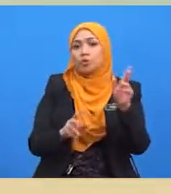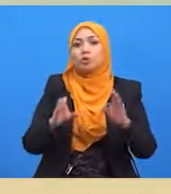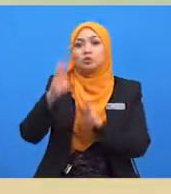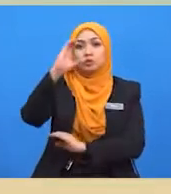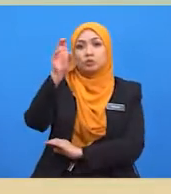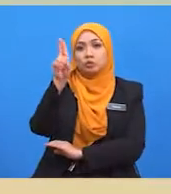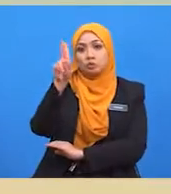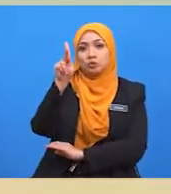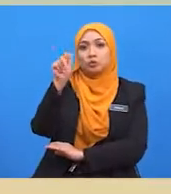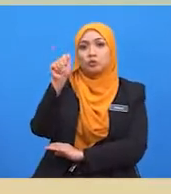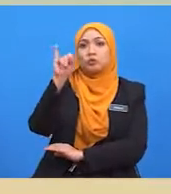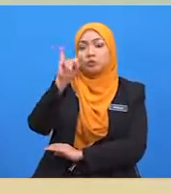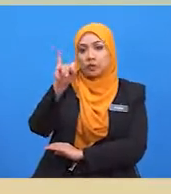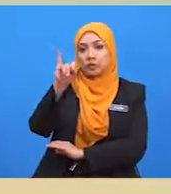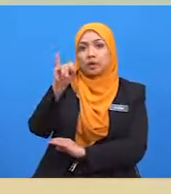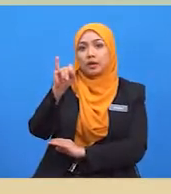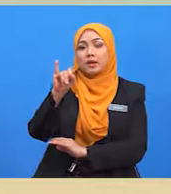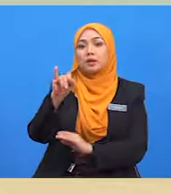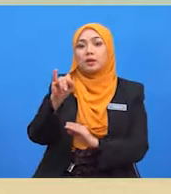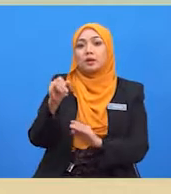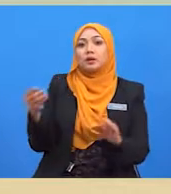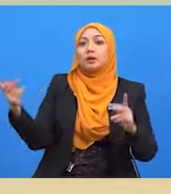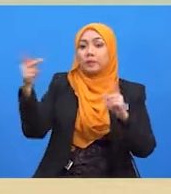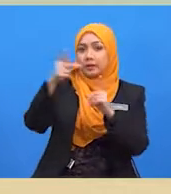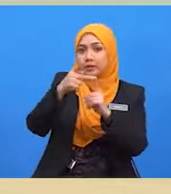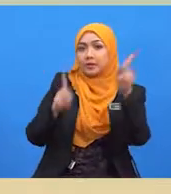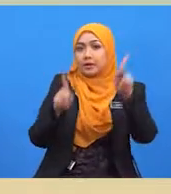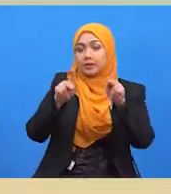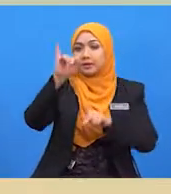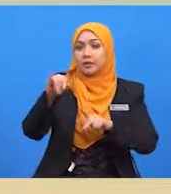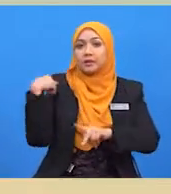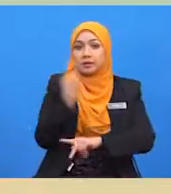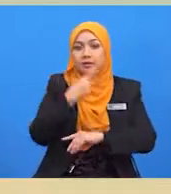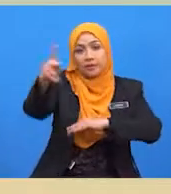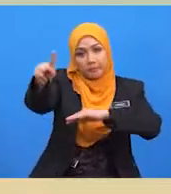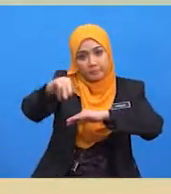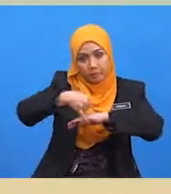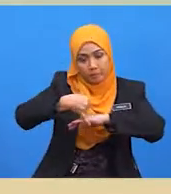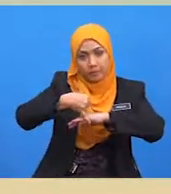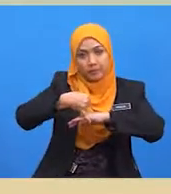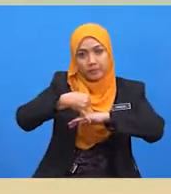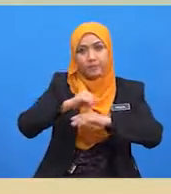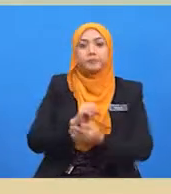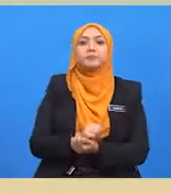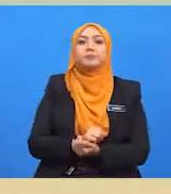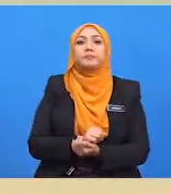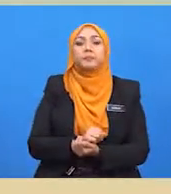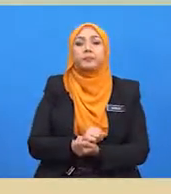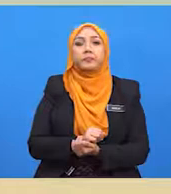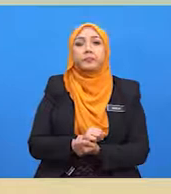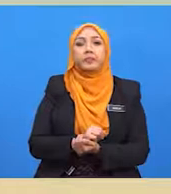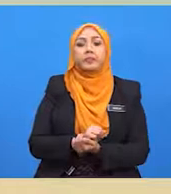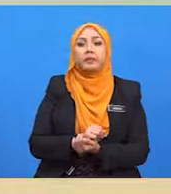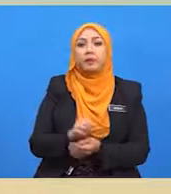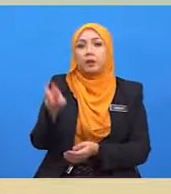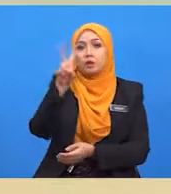tarif bagi seunit kereta import adalah RM24,000 dengan andaian tiada